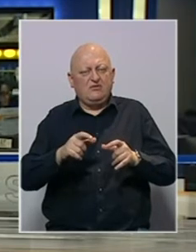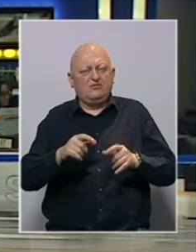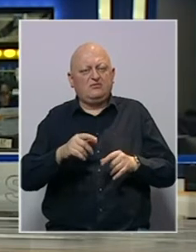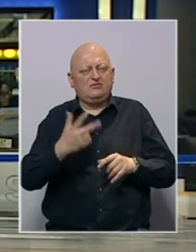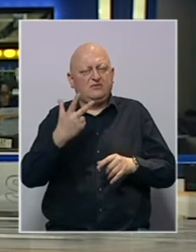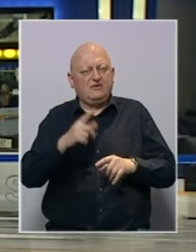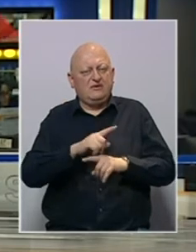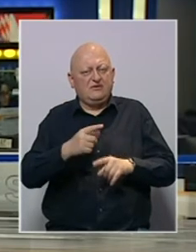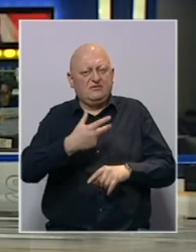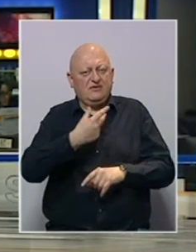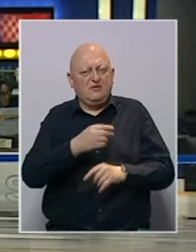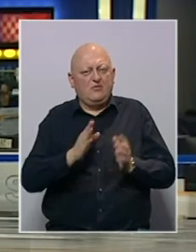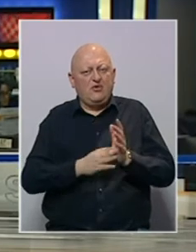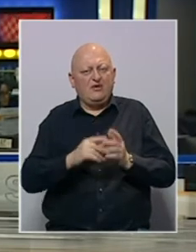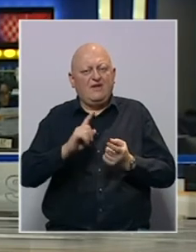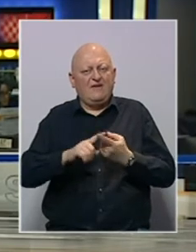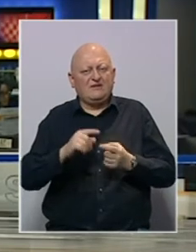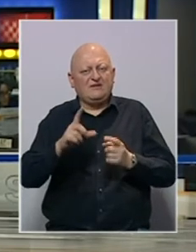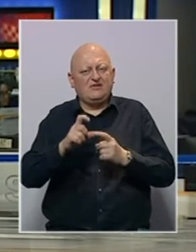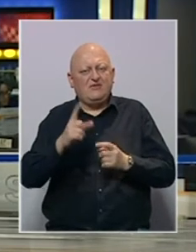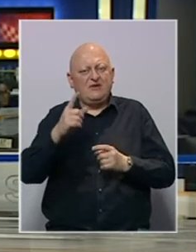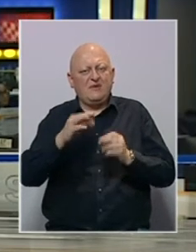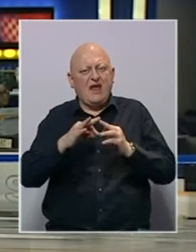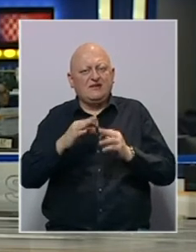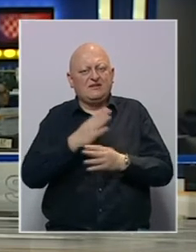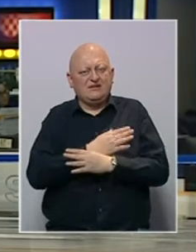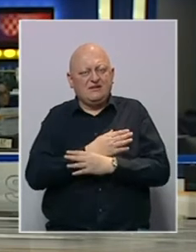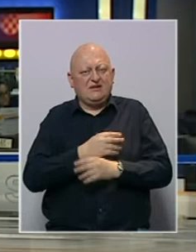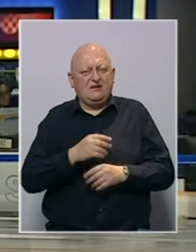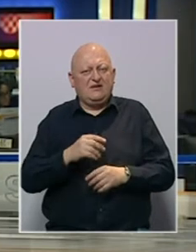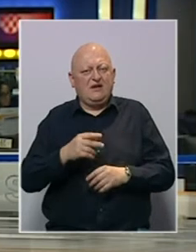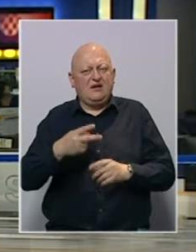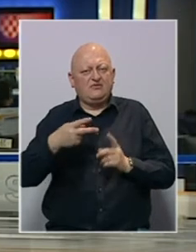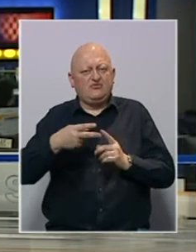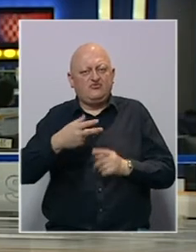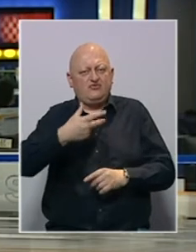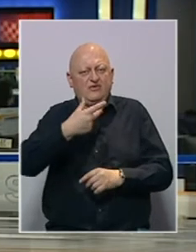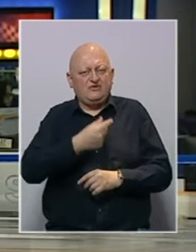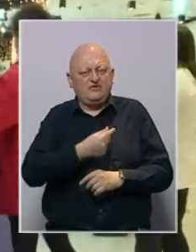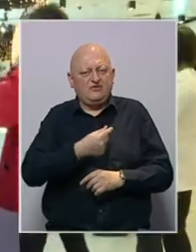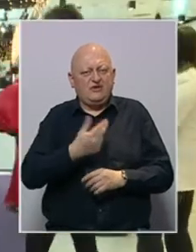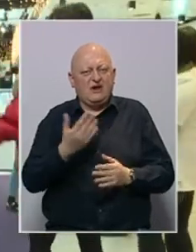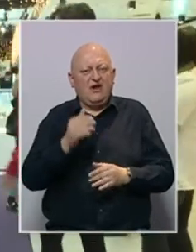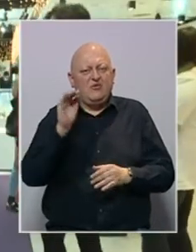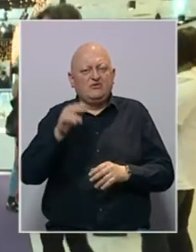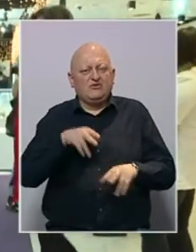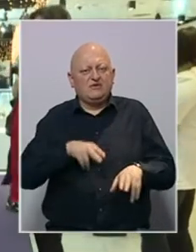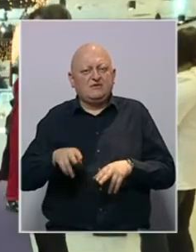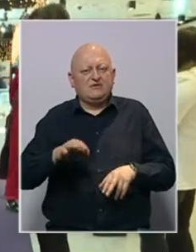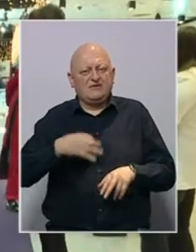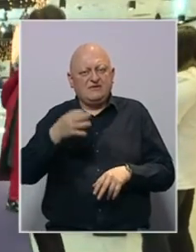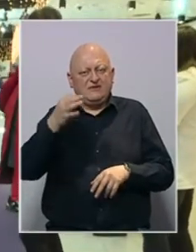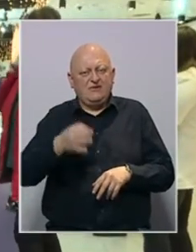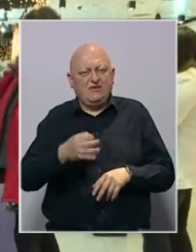su bila na raspolaganju cijepiva Moderna, Pfizer, Sinopharm i AstraZeneca za revakcinaciju. Kako je prijepćeno iz